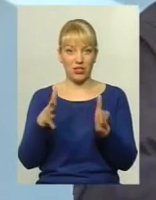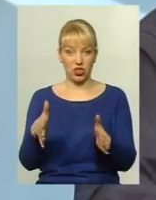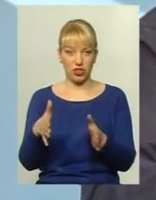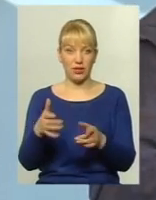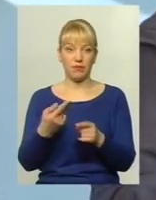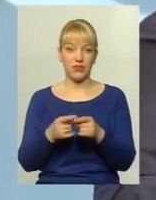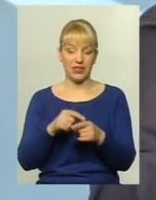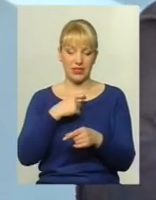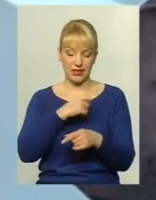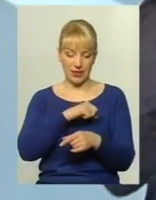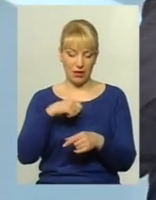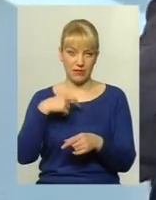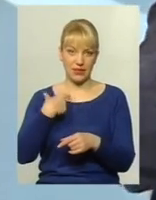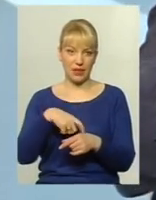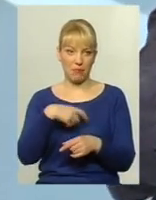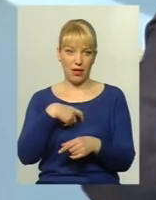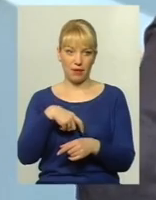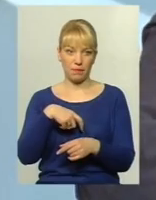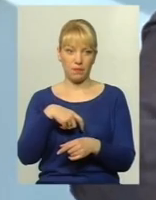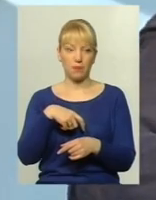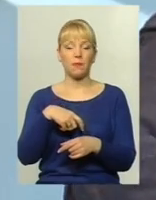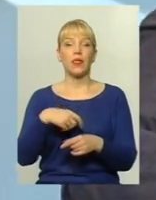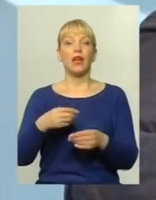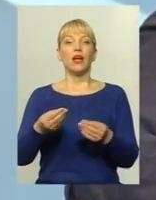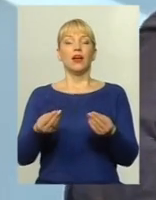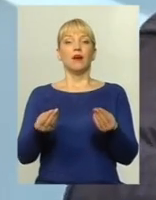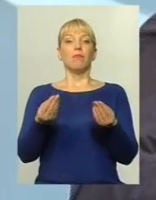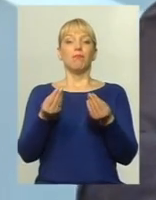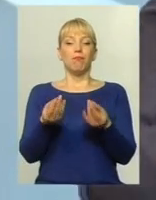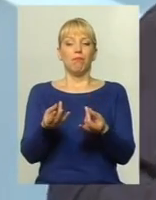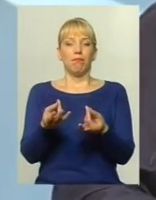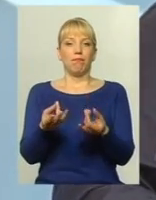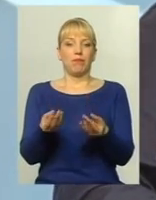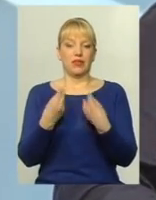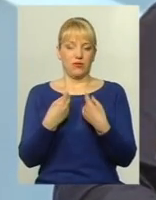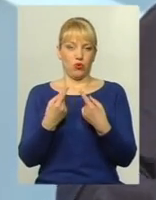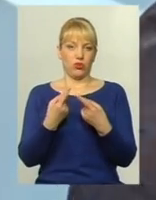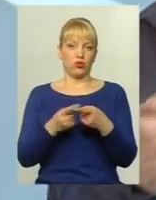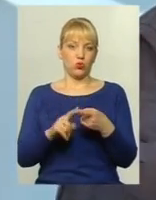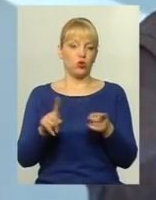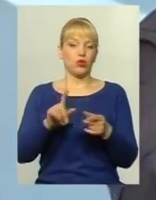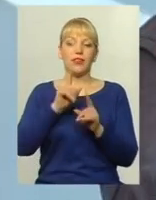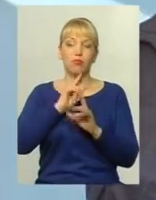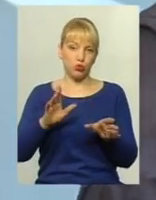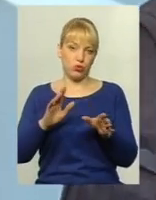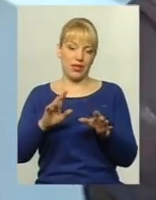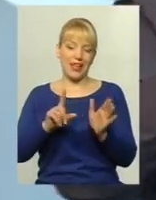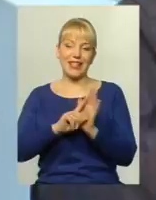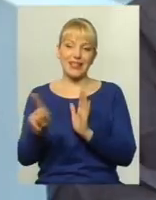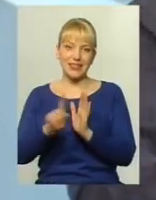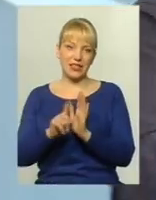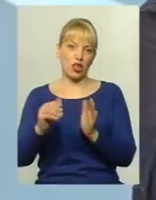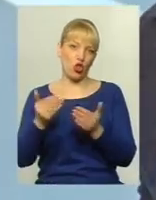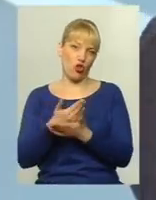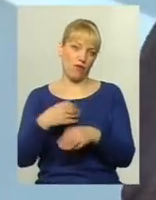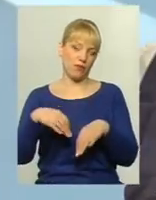сам себе призводить до того, що він не буде їздити на новому транспорті, бо немає оновлення рухомого складу. Їй не два,